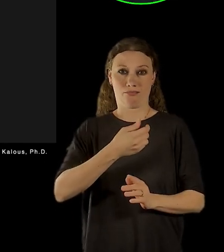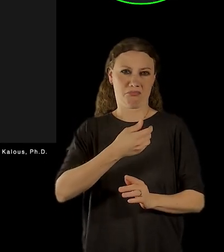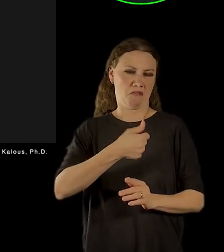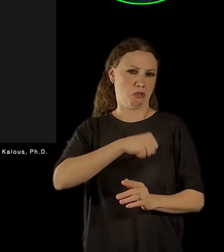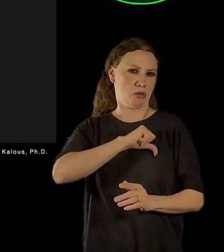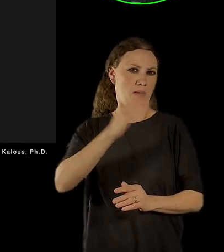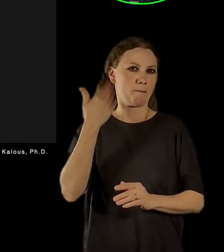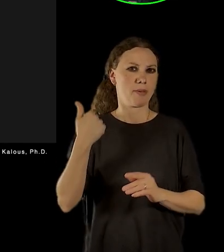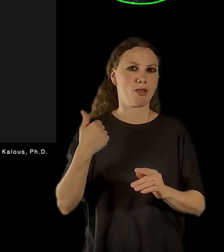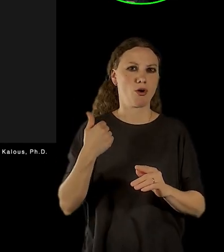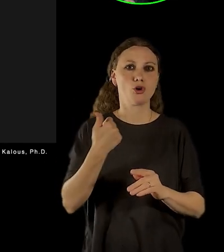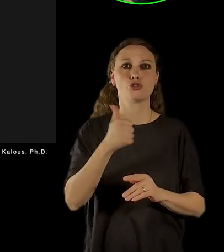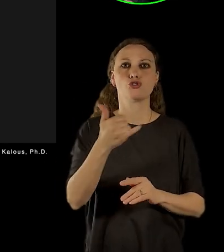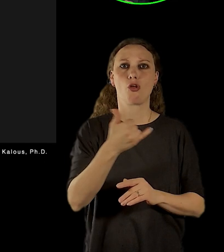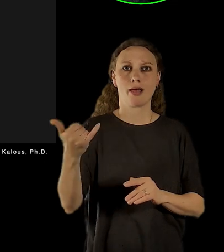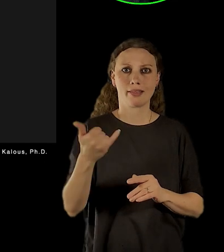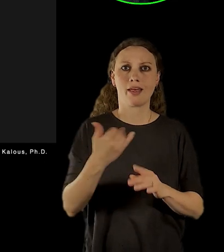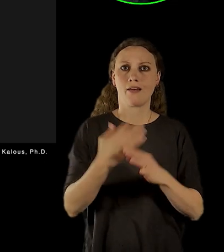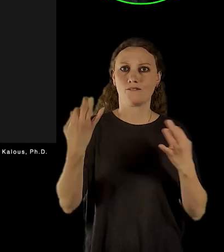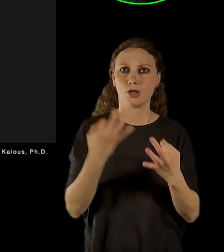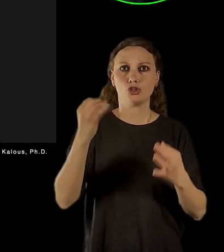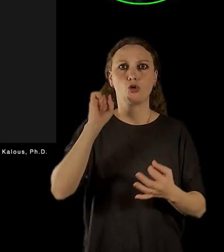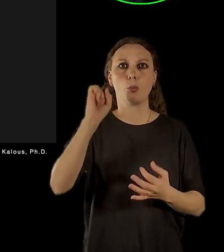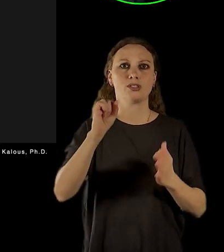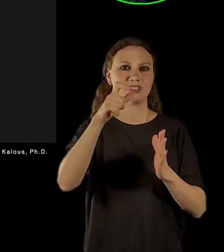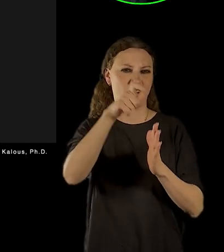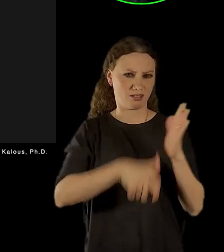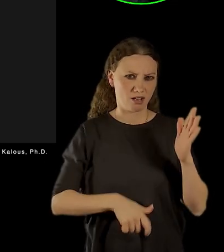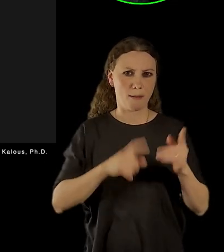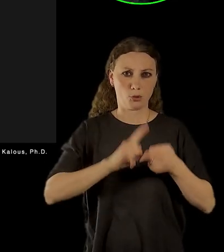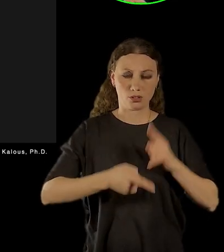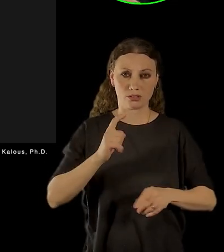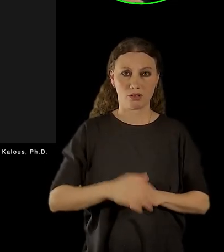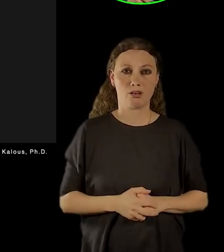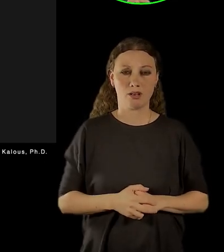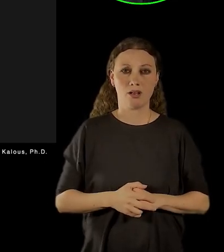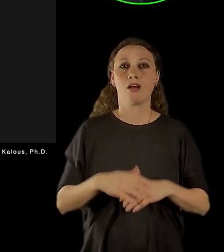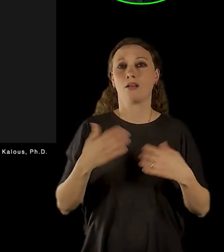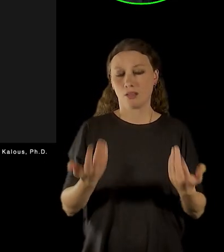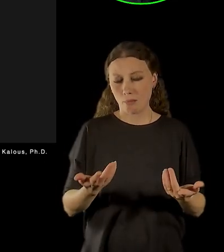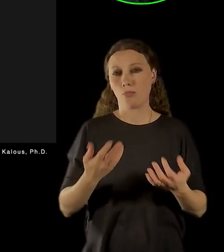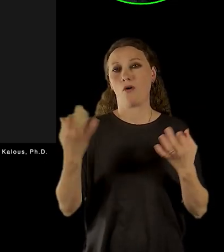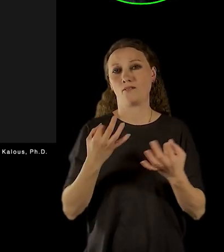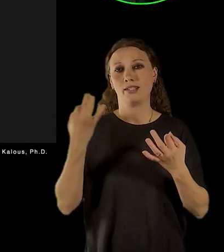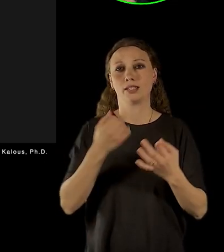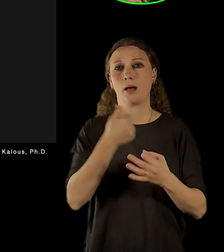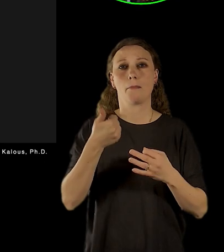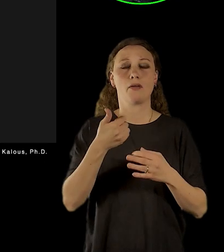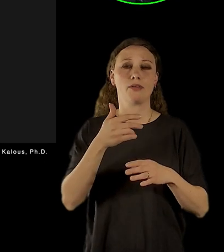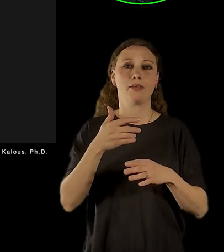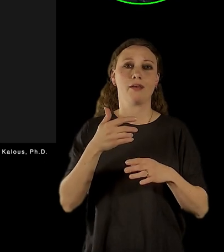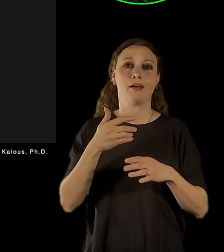letos Majálesy obojí jsme realizovali díky podpoře hlavního města, ale hlavně díky